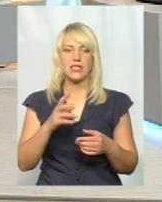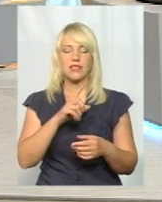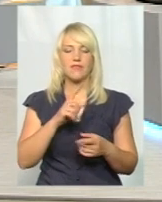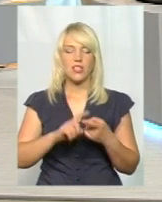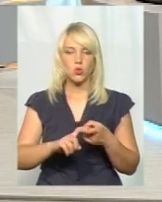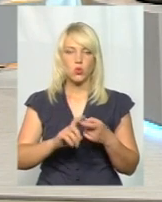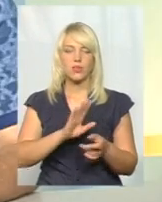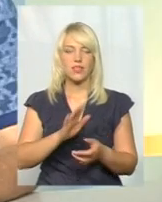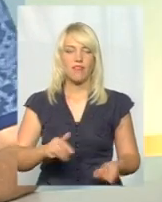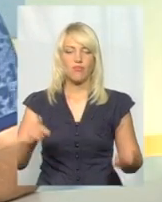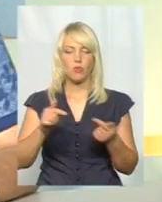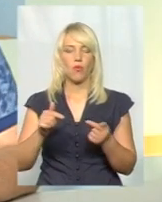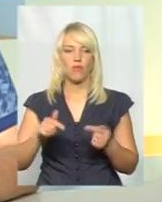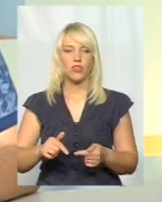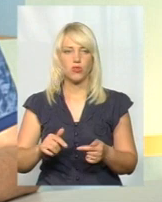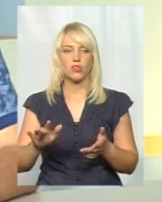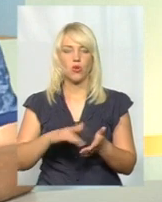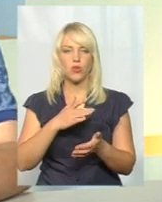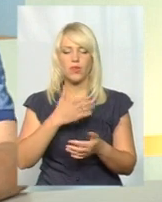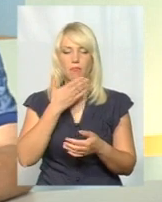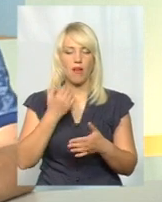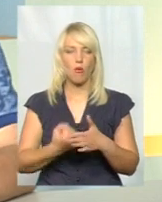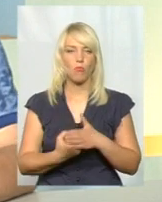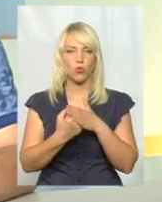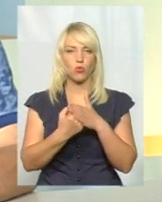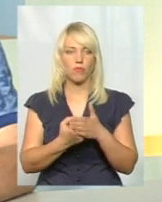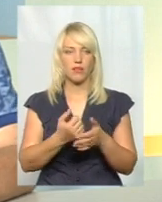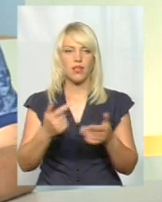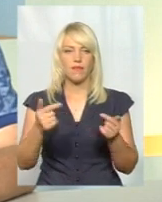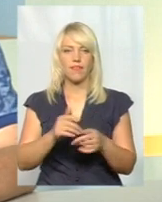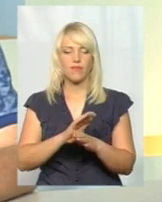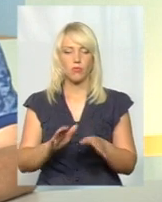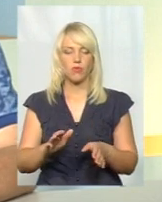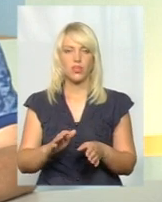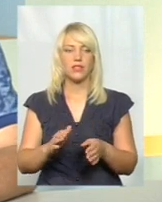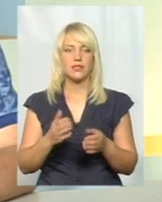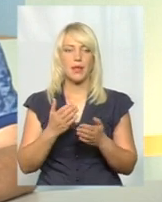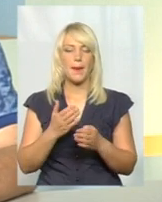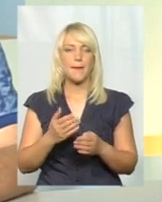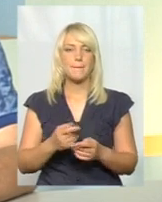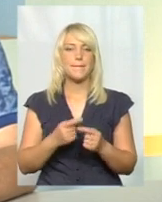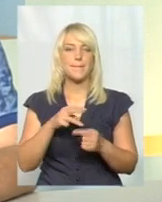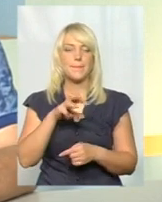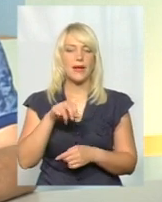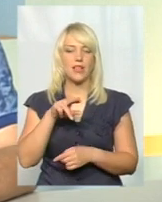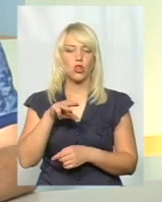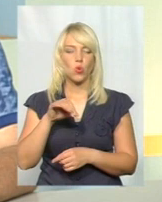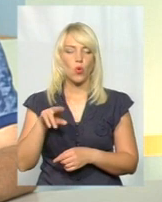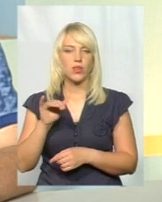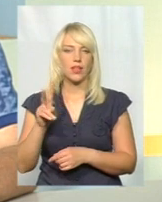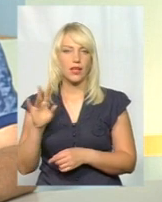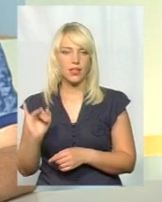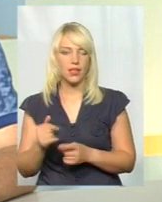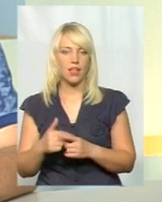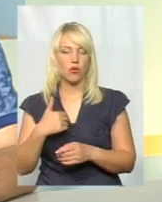зв'язку з недостатнім обґрунтуванням, невідповідність методики. Я хочу сказати, що ми бачимо,